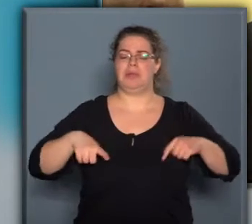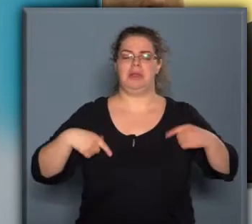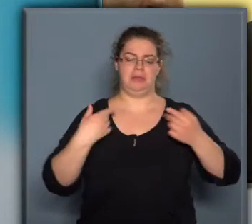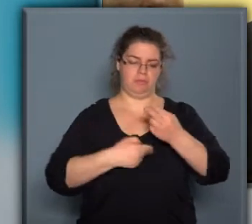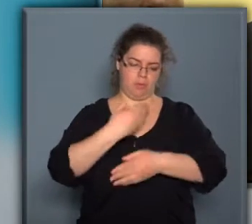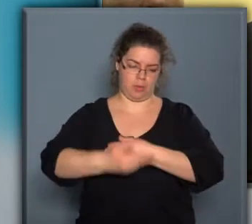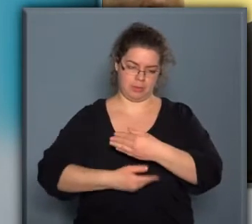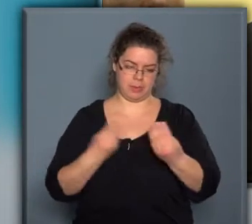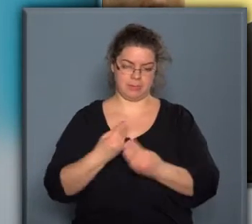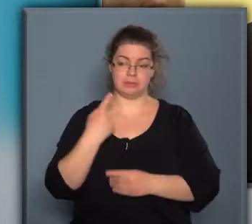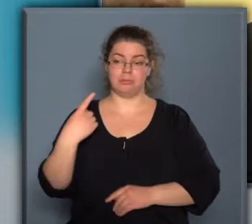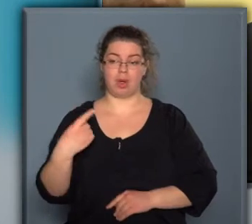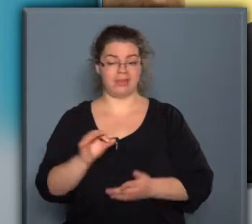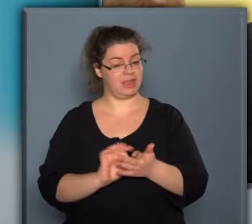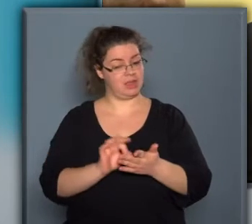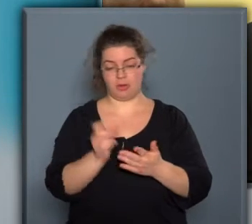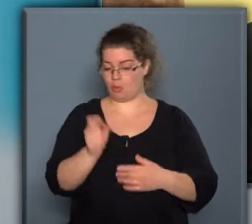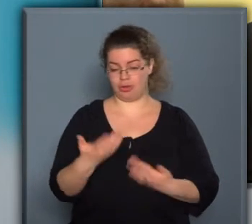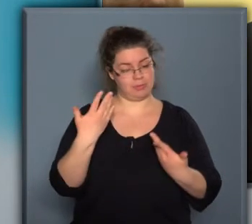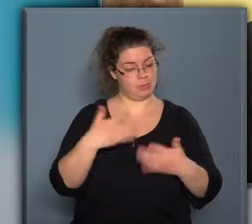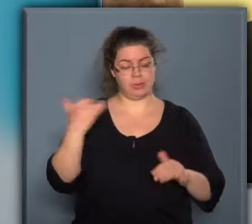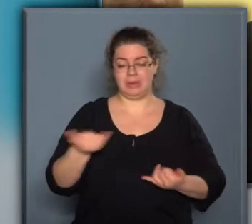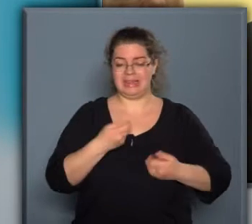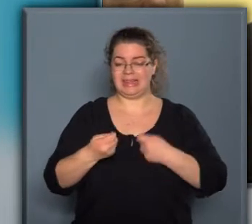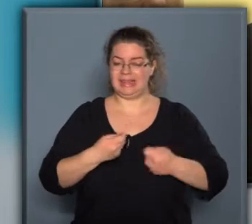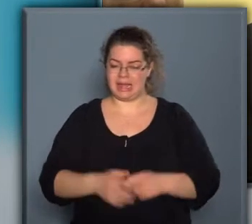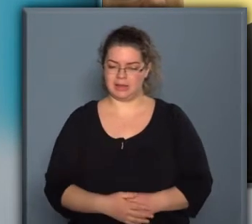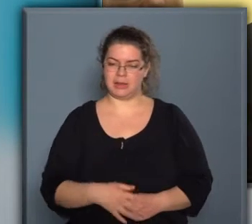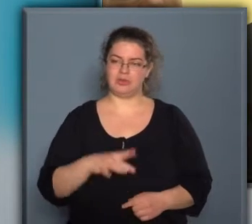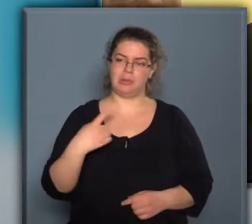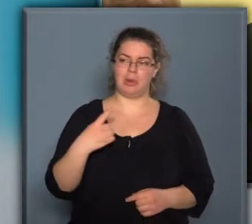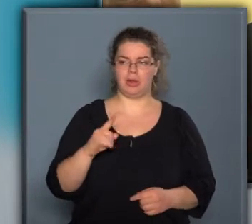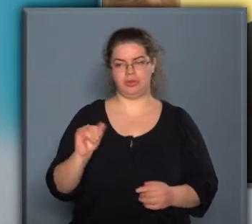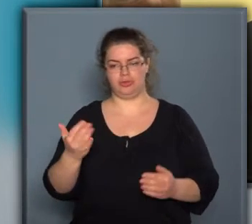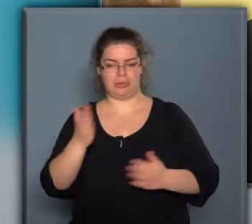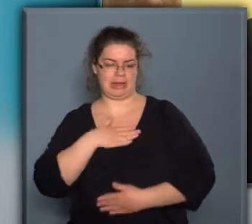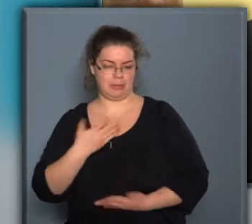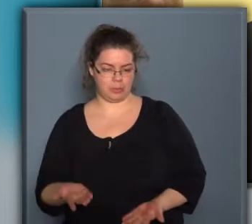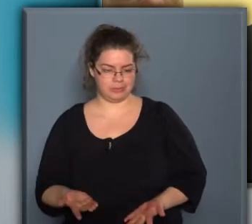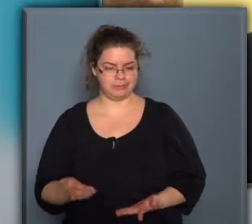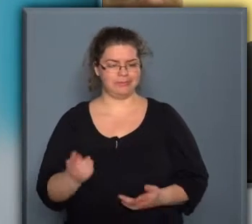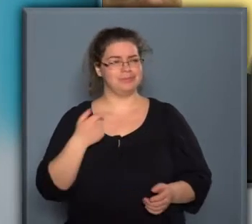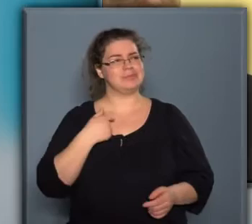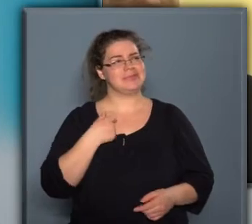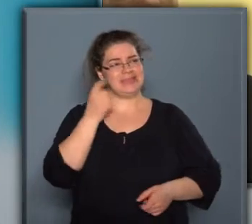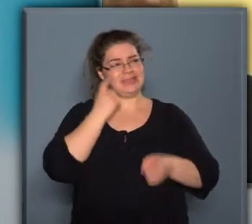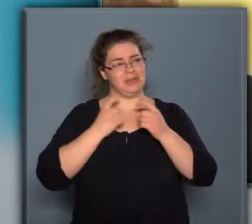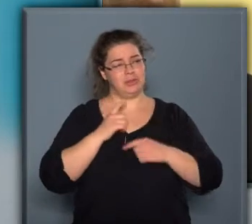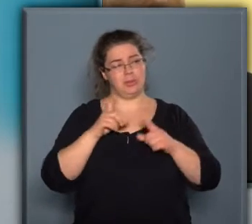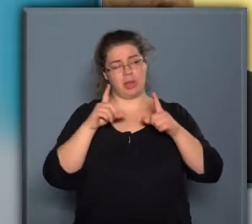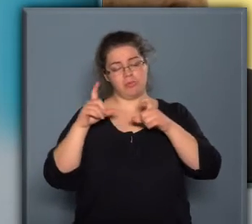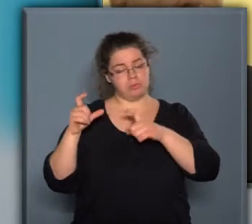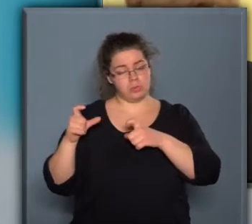folyamat, amit maga az író sem tud mindig irányítani, esetenként maga is meglepődik. Én gondolom, hogy a